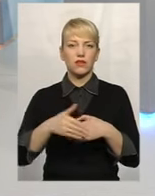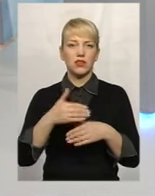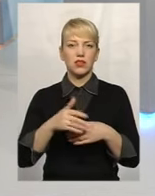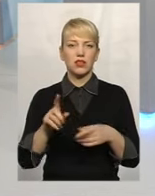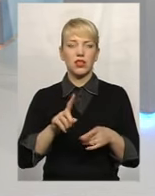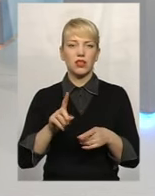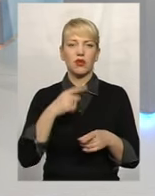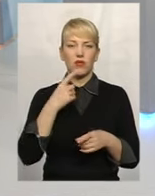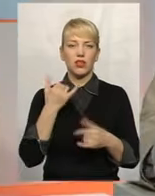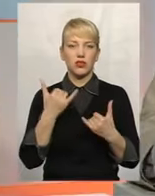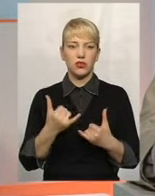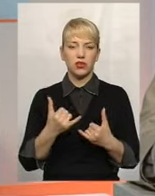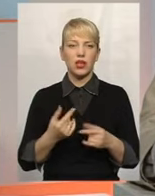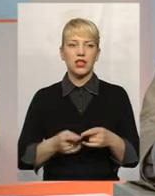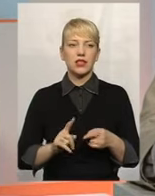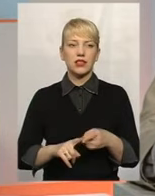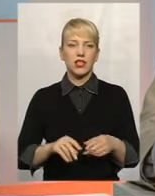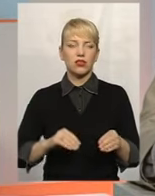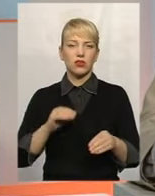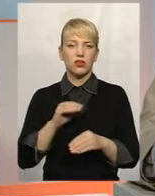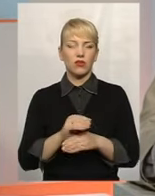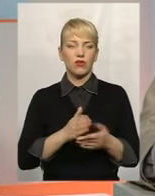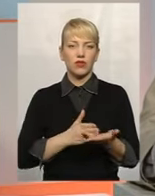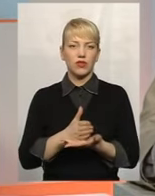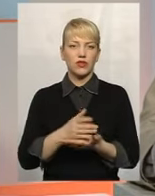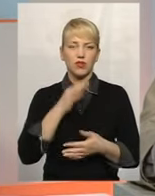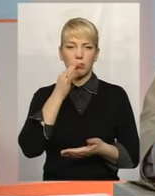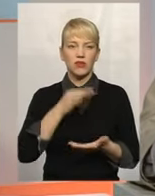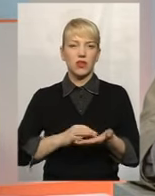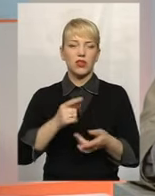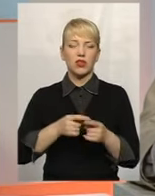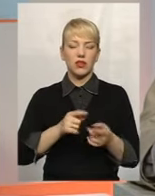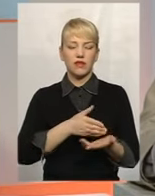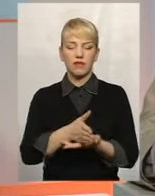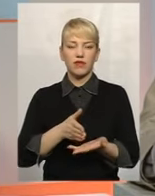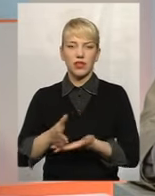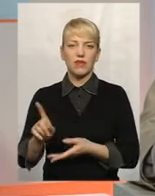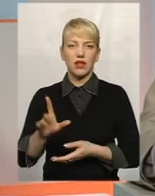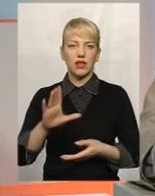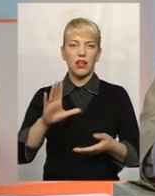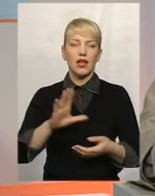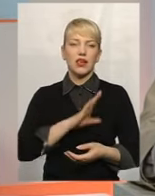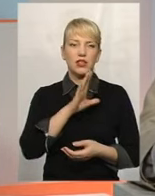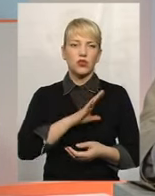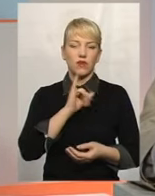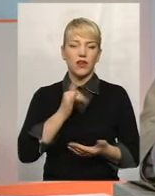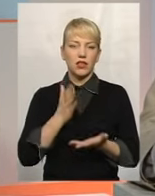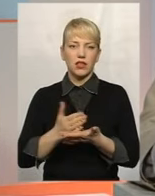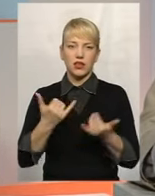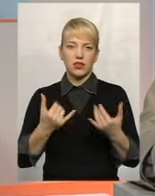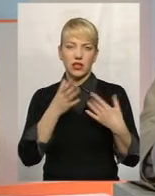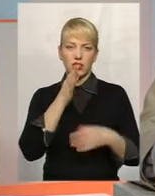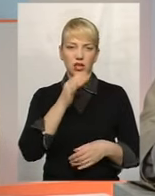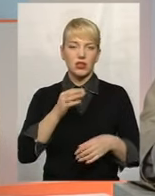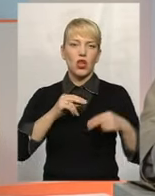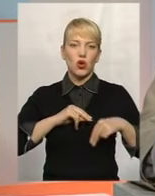говорили щойно, це додатковий вид відповідальності до тих видів, які існували і існують на даний час. Тобто